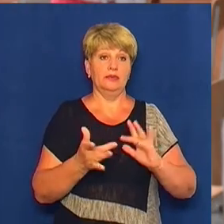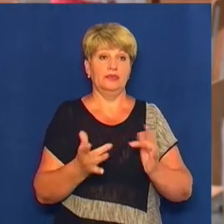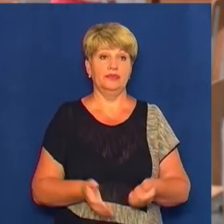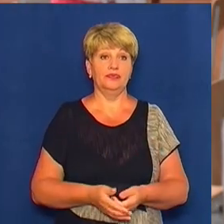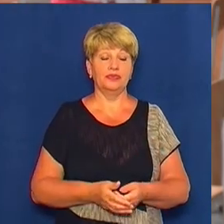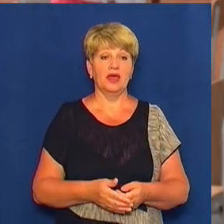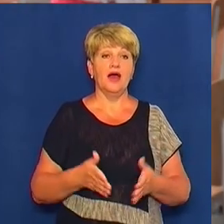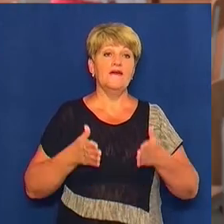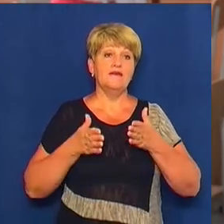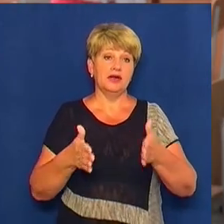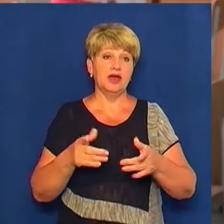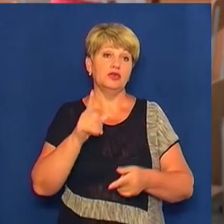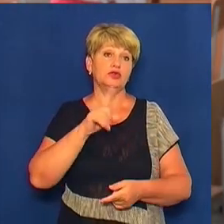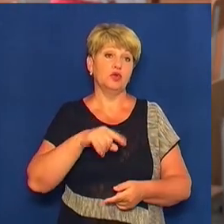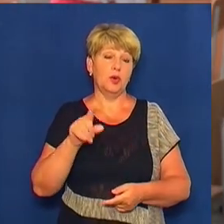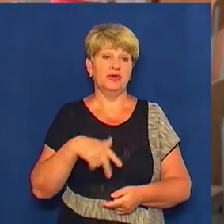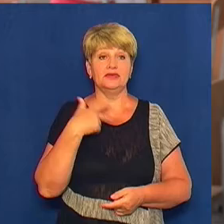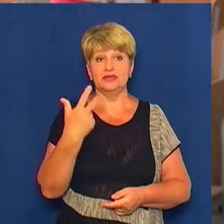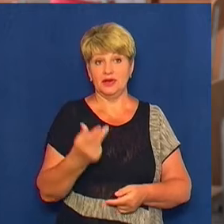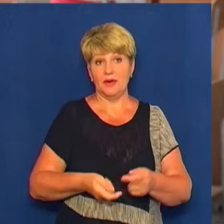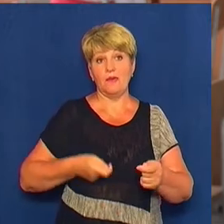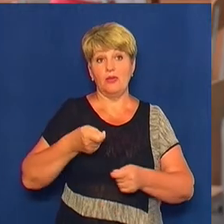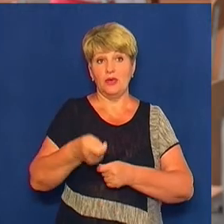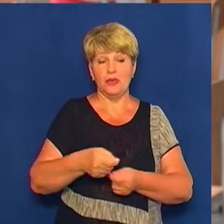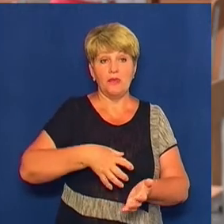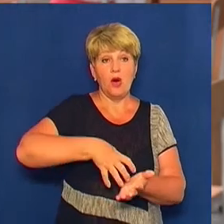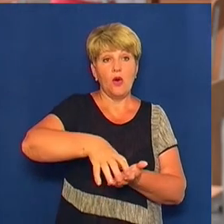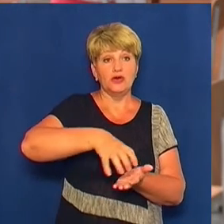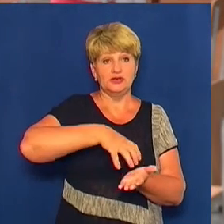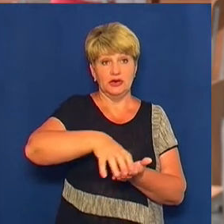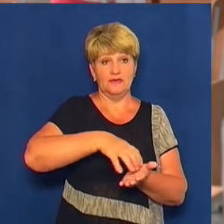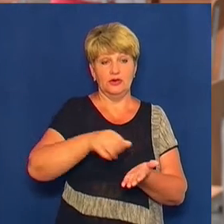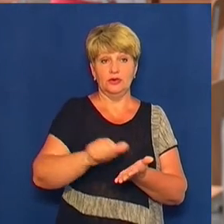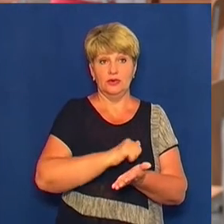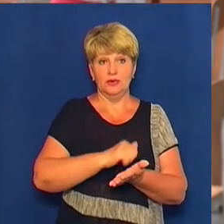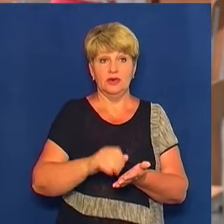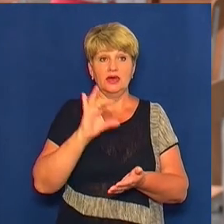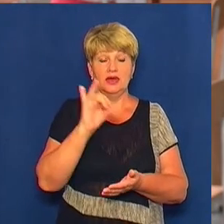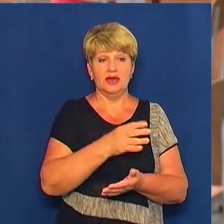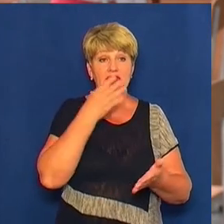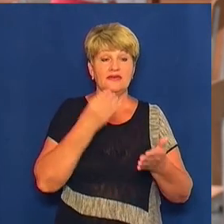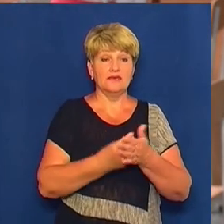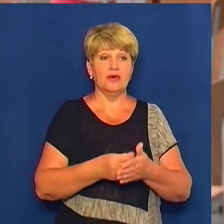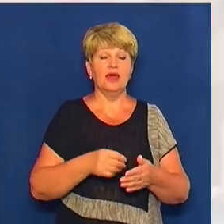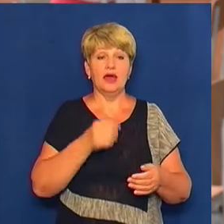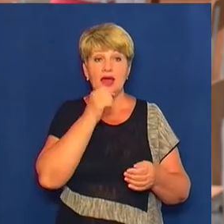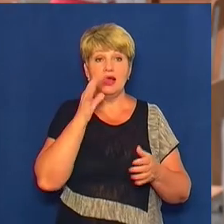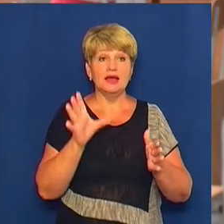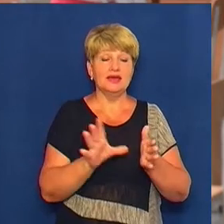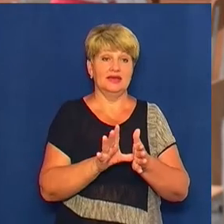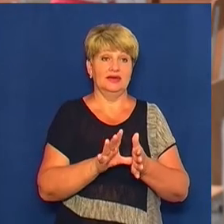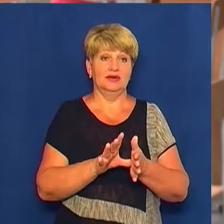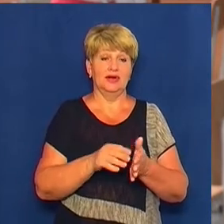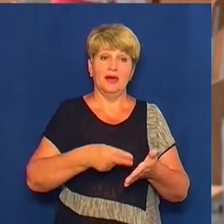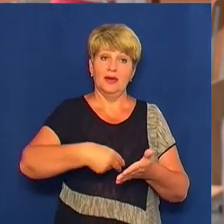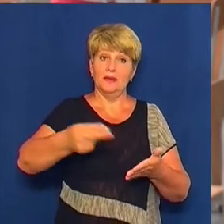Варіант номер три – це подати, отсканувати всі свої документи і накласти власний електронний цифровий підпис. В зв'язку